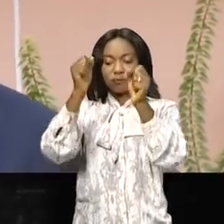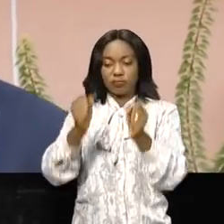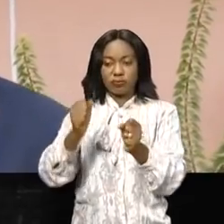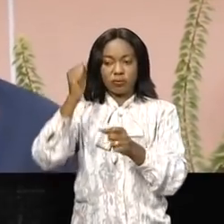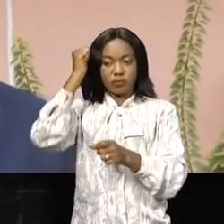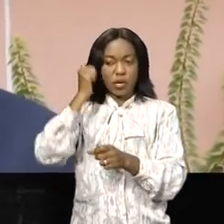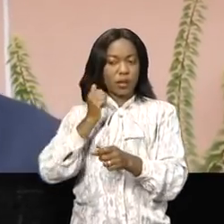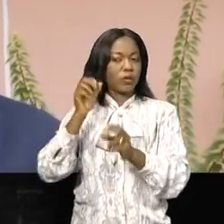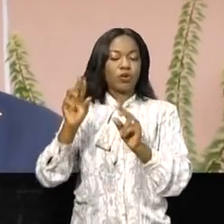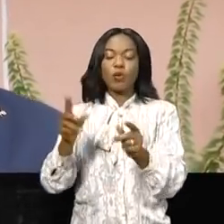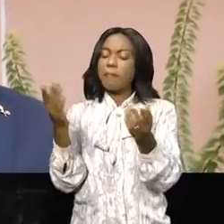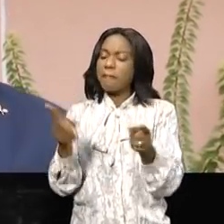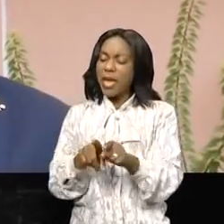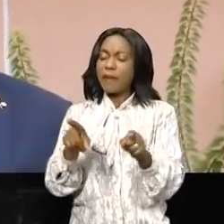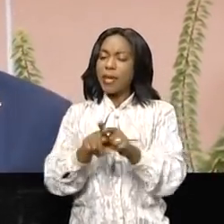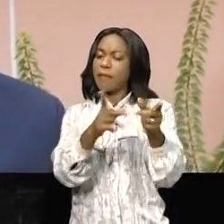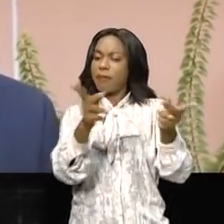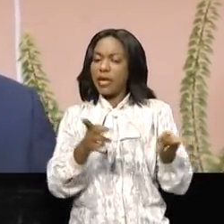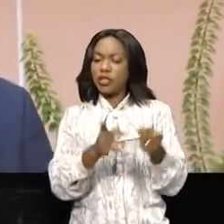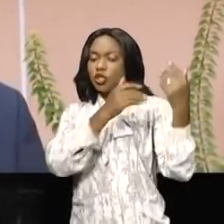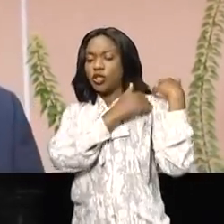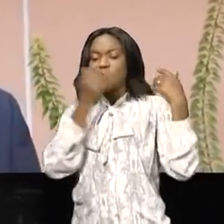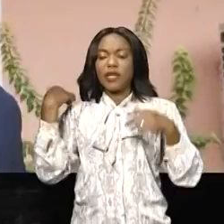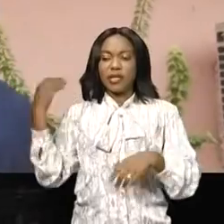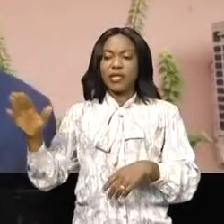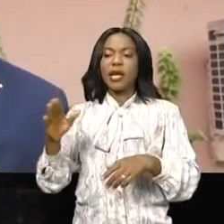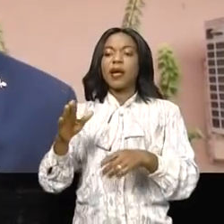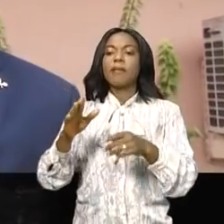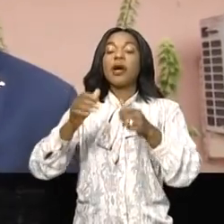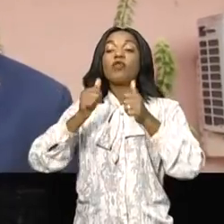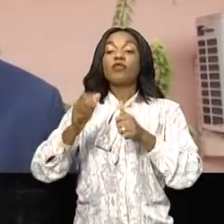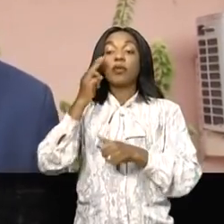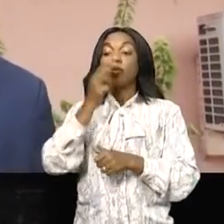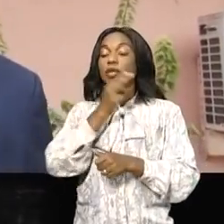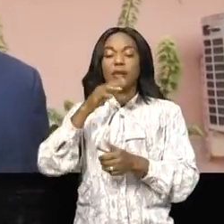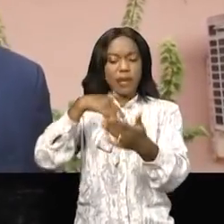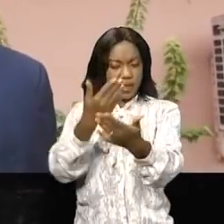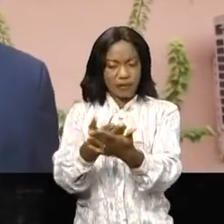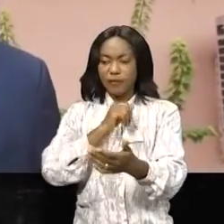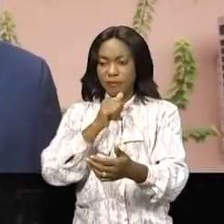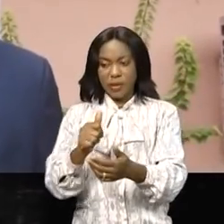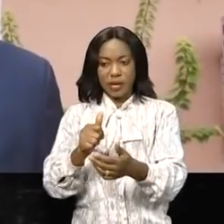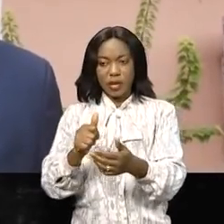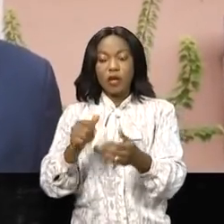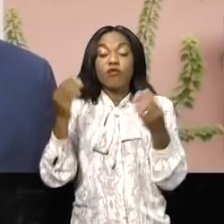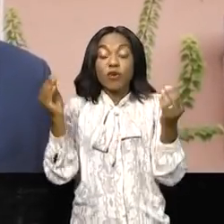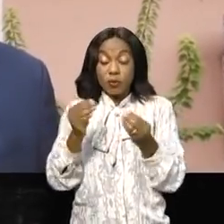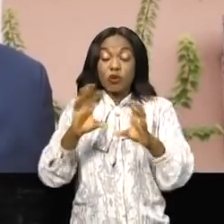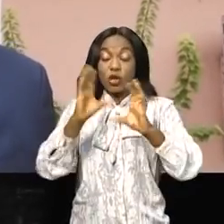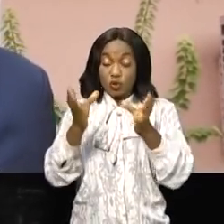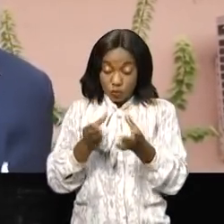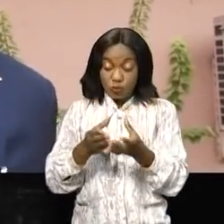logés les chefs d'État pour raison du Covid-19. Vous savez, nous avons la plus forte communauté du Congo-Brazzaville.